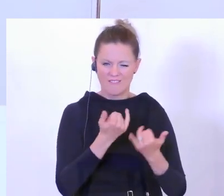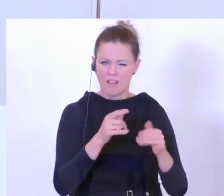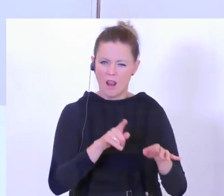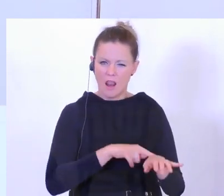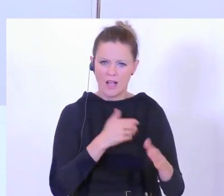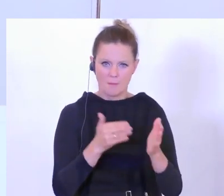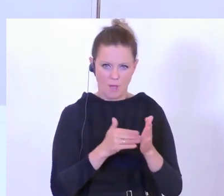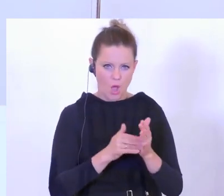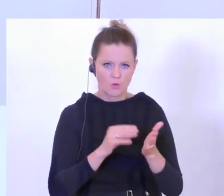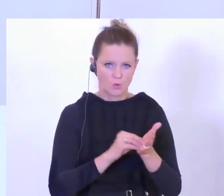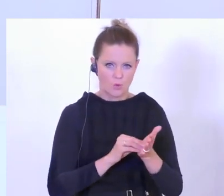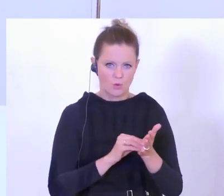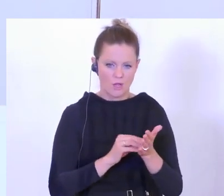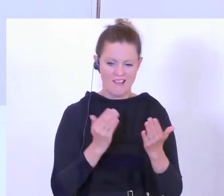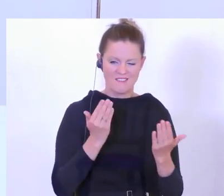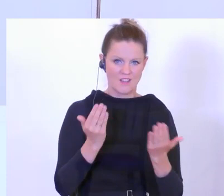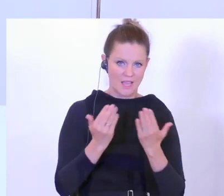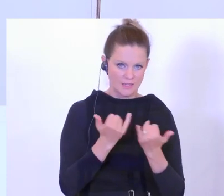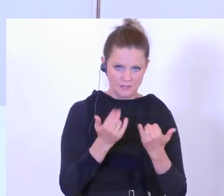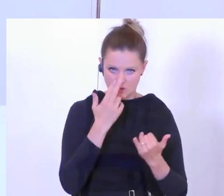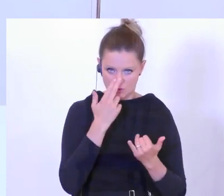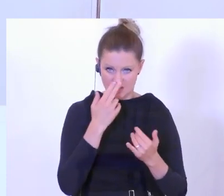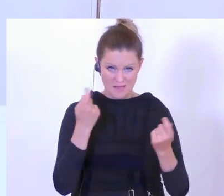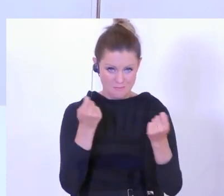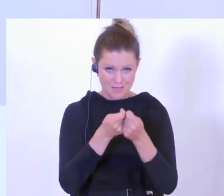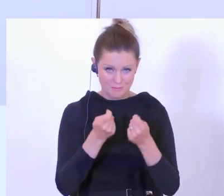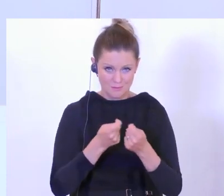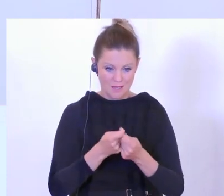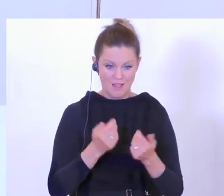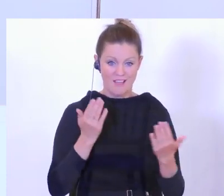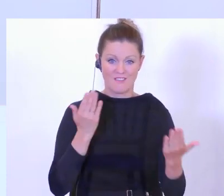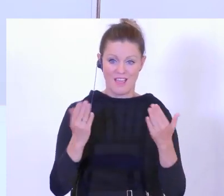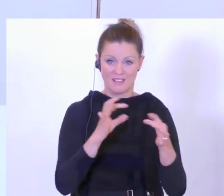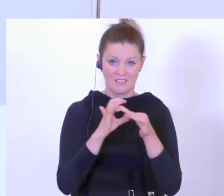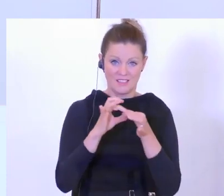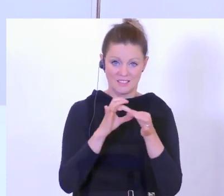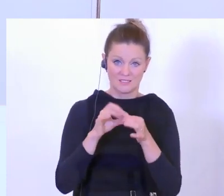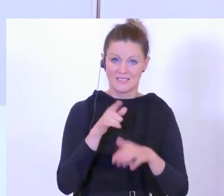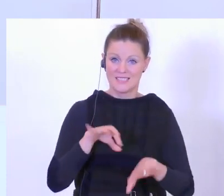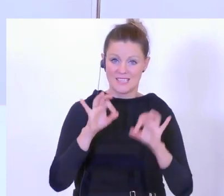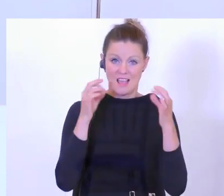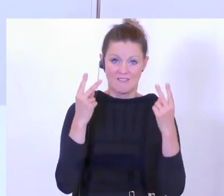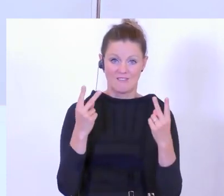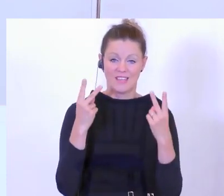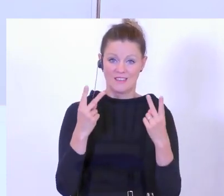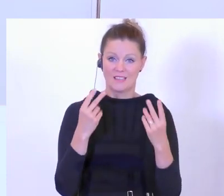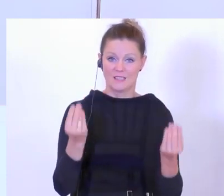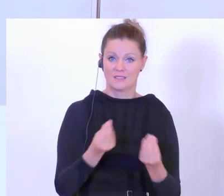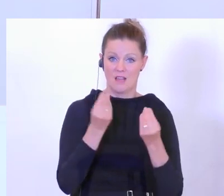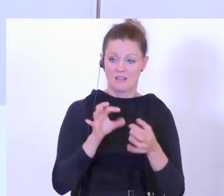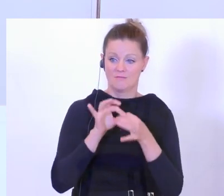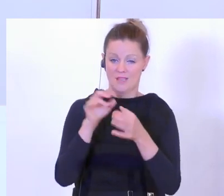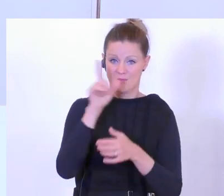braucht es sie und in welcher Verhältnismäßigkeit sind sie? Das Thema Verhältnismäßigkeit ist ein ganz wesentliches für den Polizisten und für die